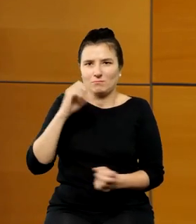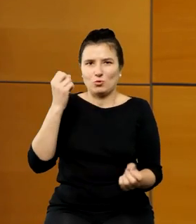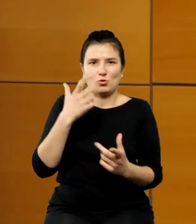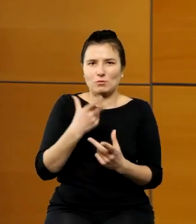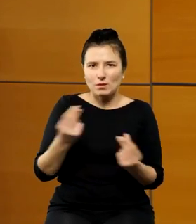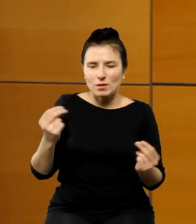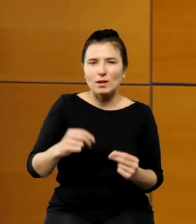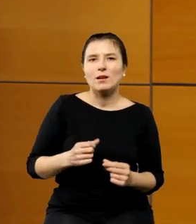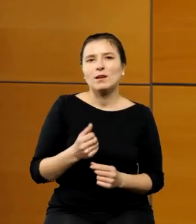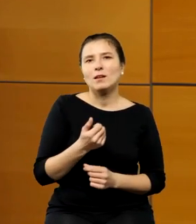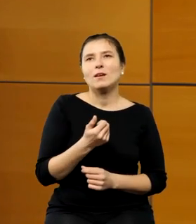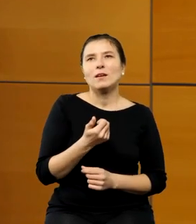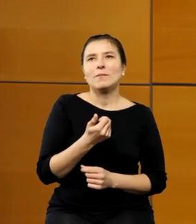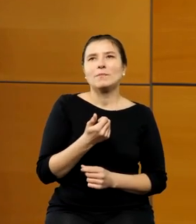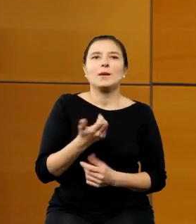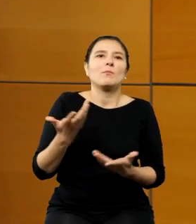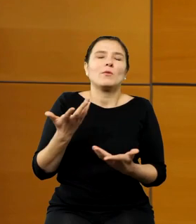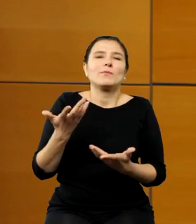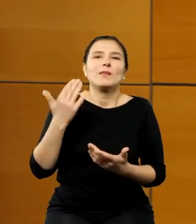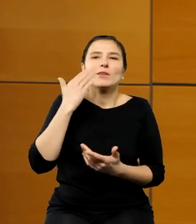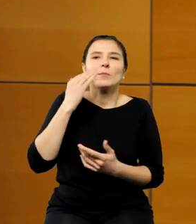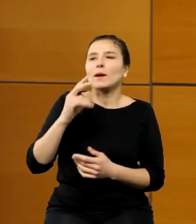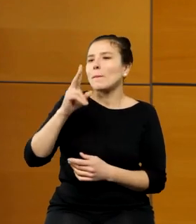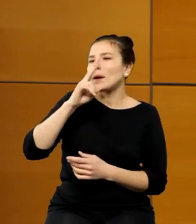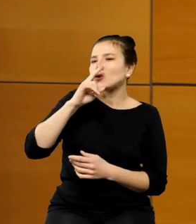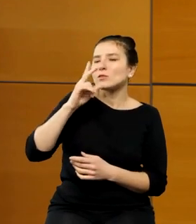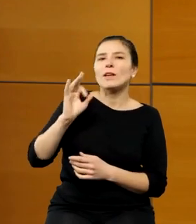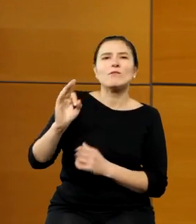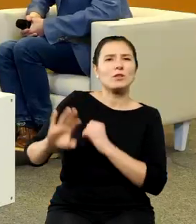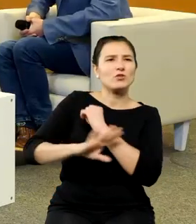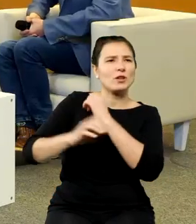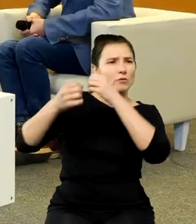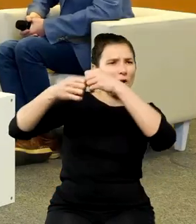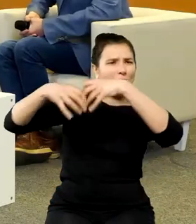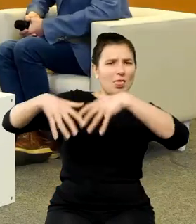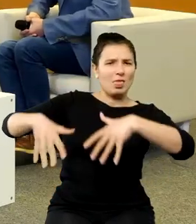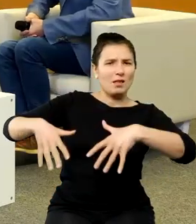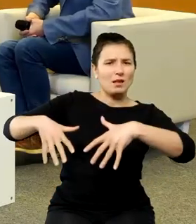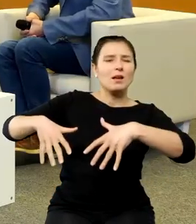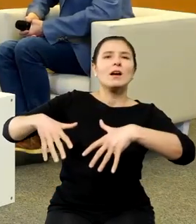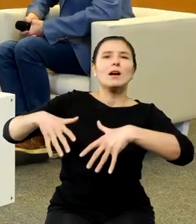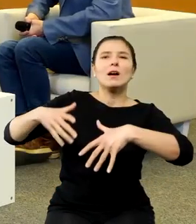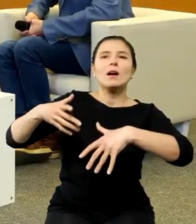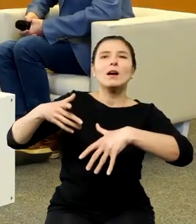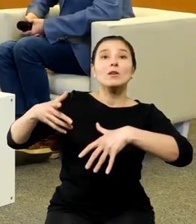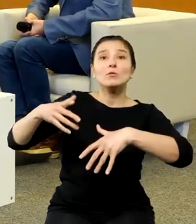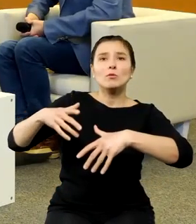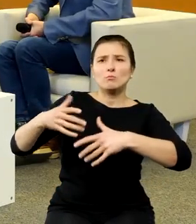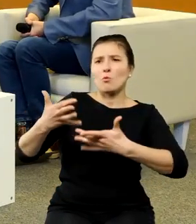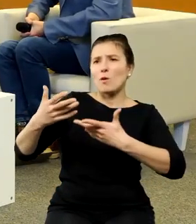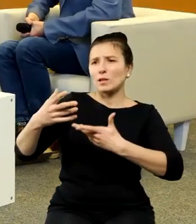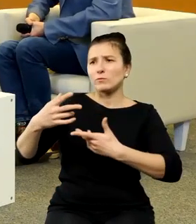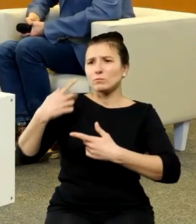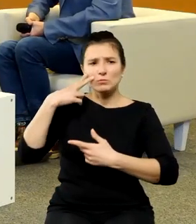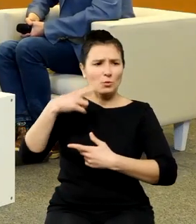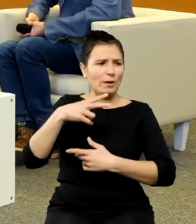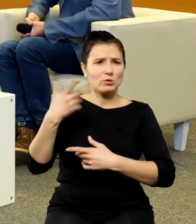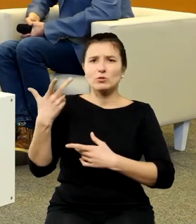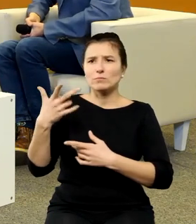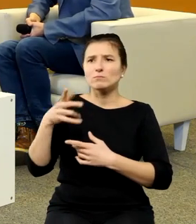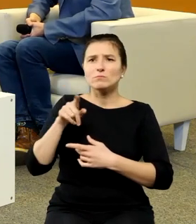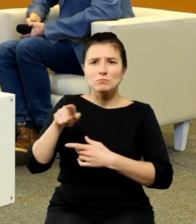drzewa genologicznego prowadzi do Śląska a to już rzut berety przecież stamtąd no więc oczywiście też Kopernika